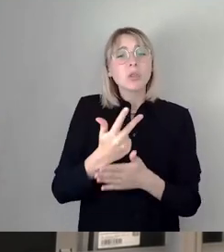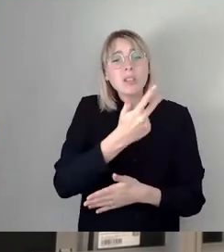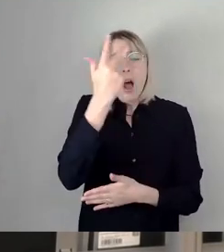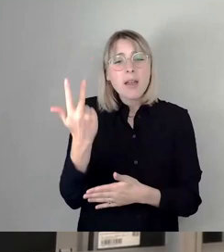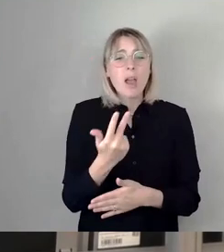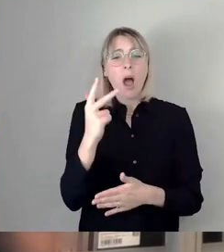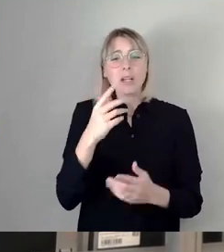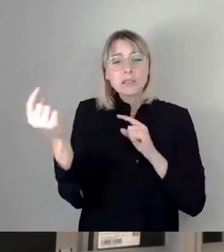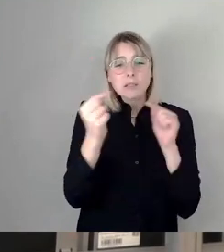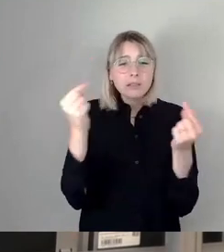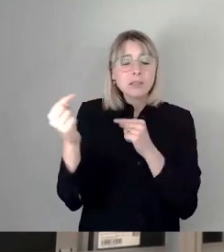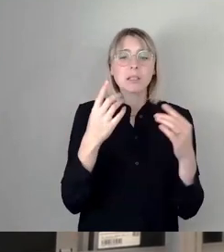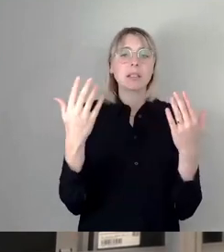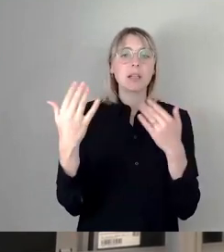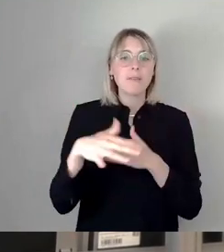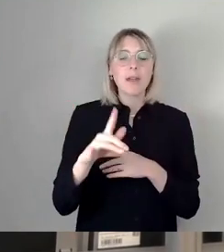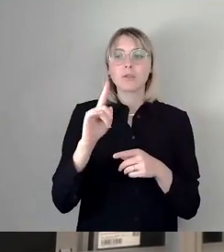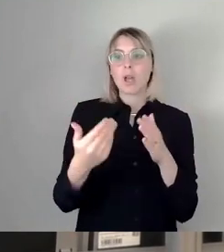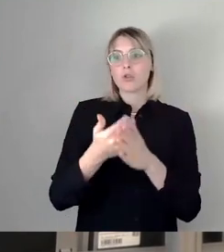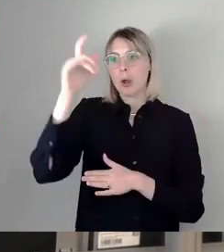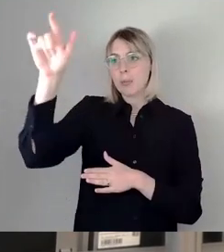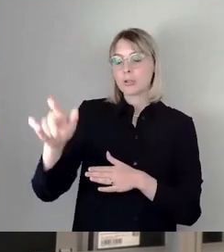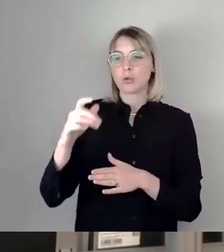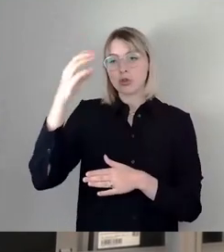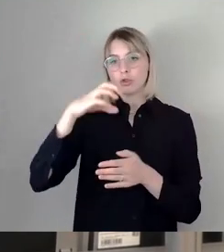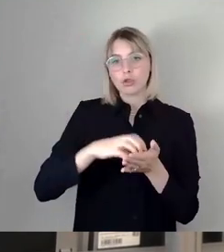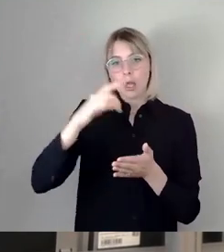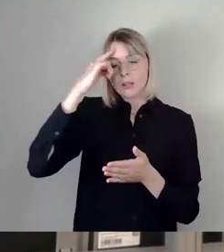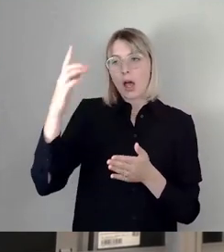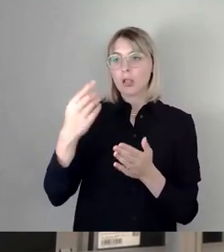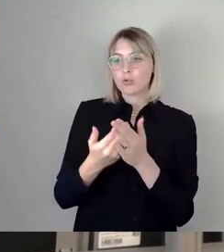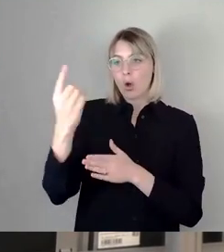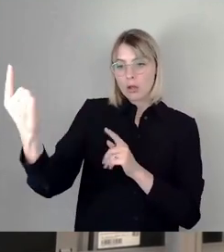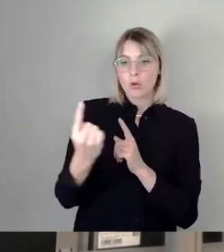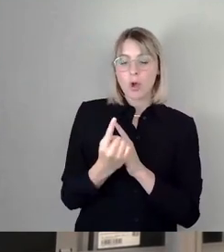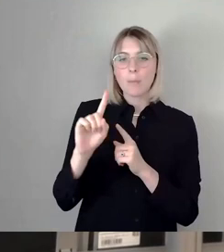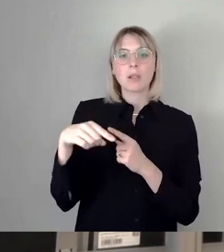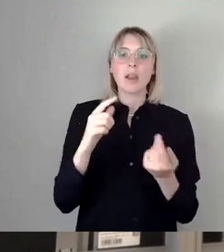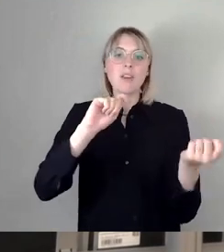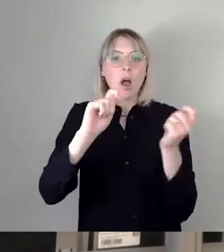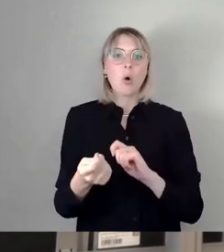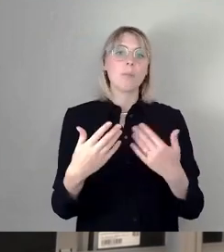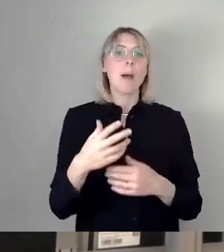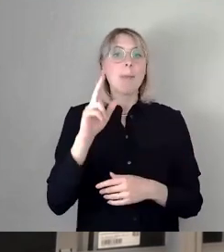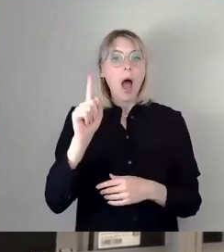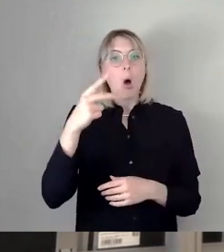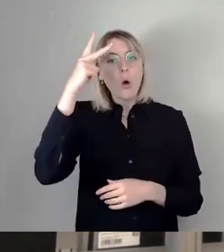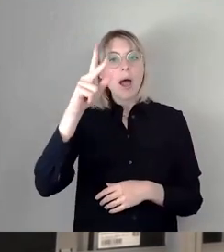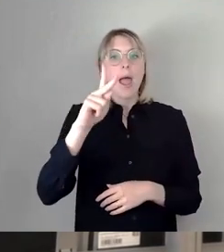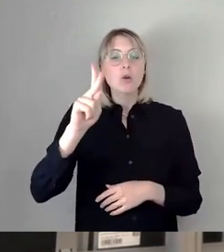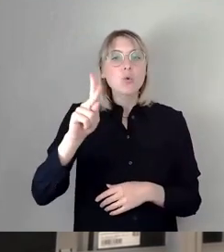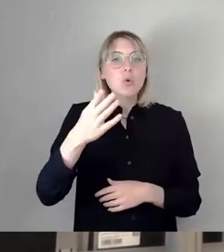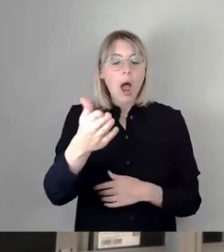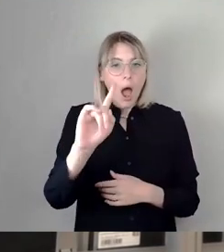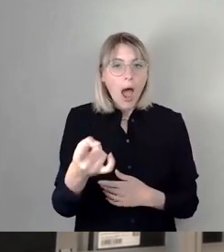Stadtrat kommt, dann wieder alles wieder aufmachen. Es ist auch natürlich der Herr Kühn. Warum braucht die Verwaltung acht Jahre, um eine